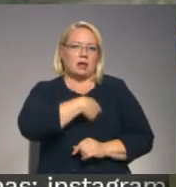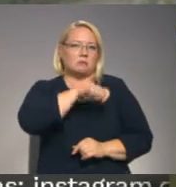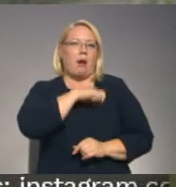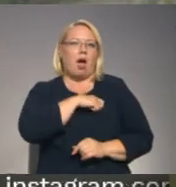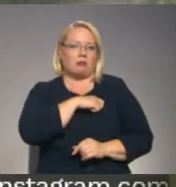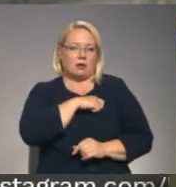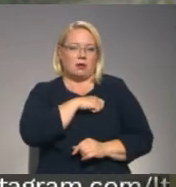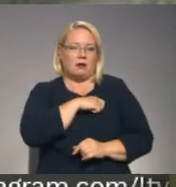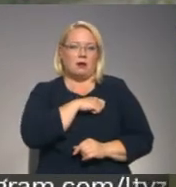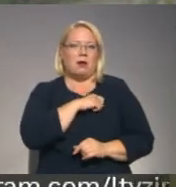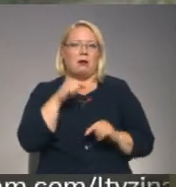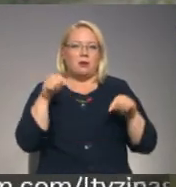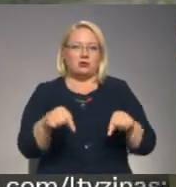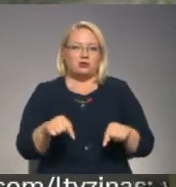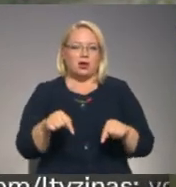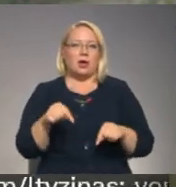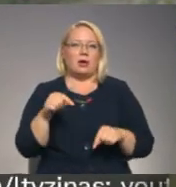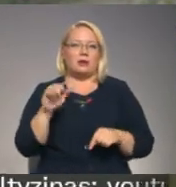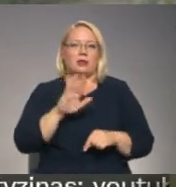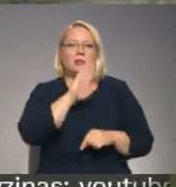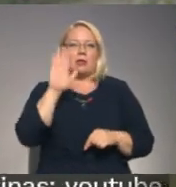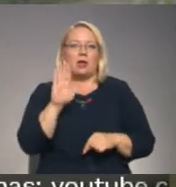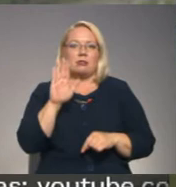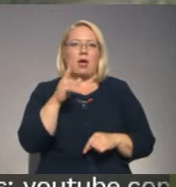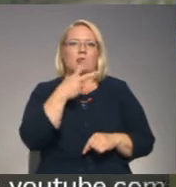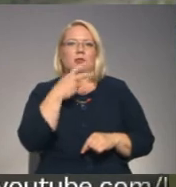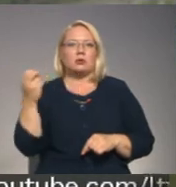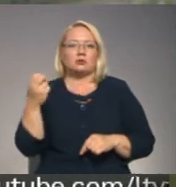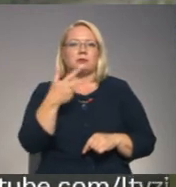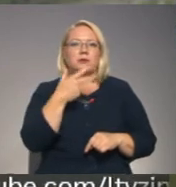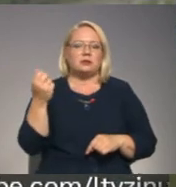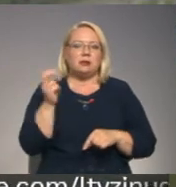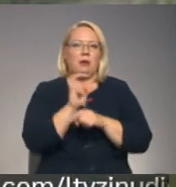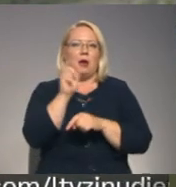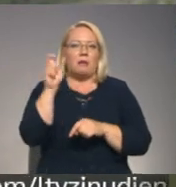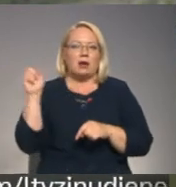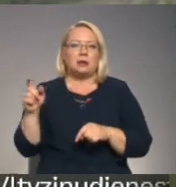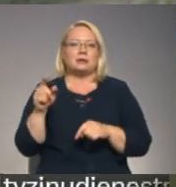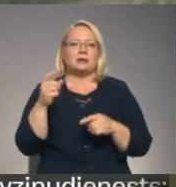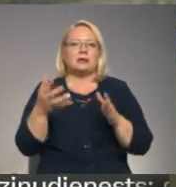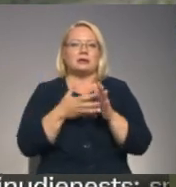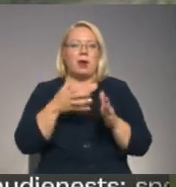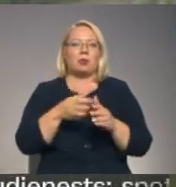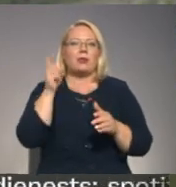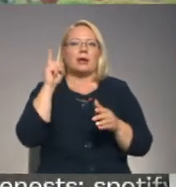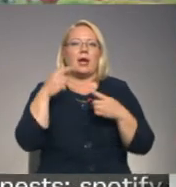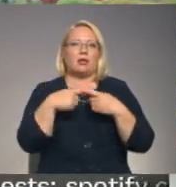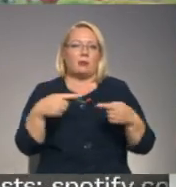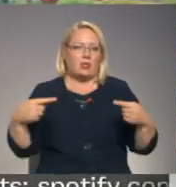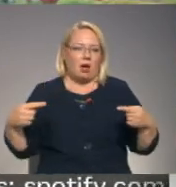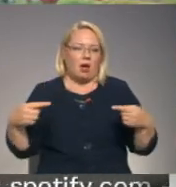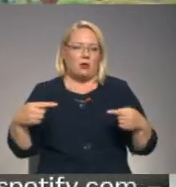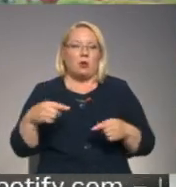ir, ka ir. Bet šeit ir dīnā pa 200-300 apmeklētoju, kas tikai izmanto inventāru, plus vēl vienkoši peļdīs.